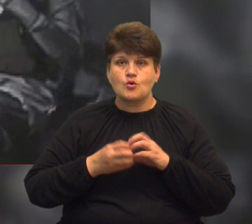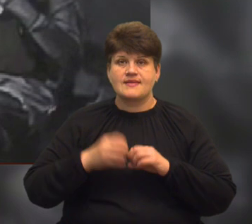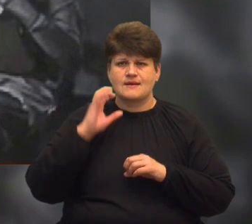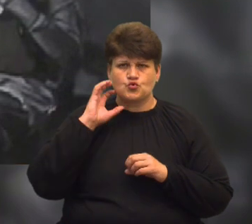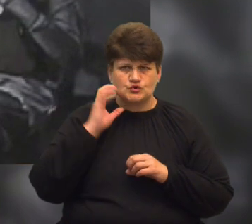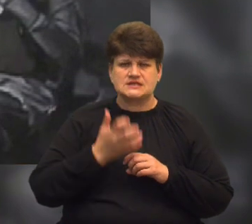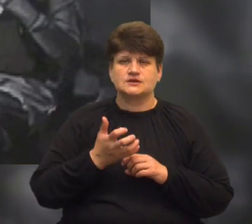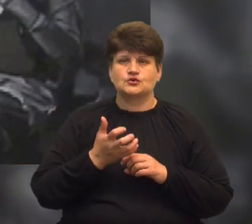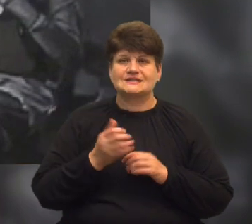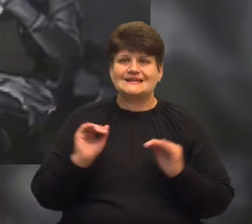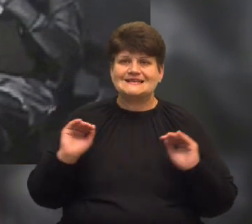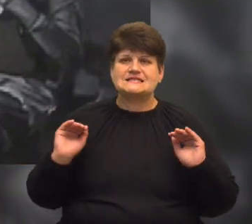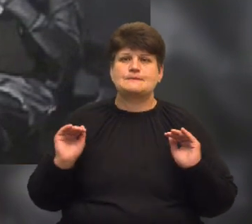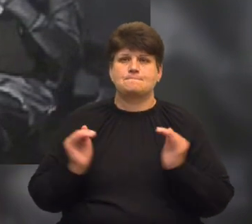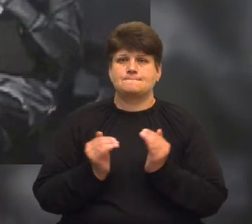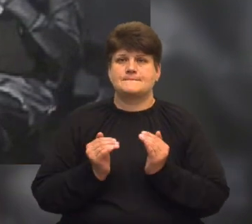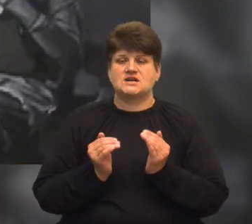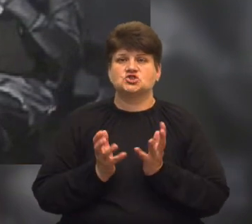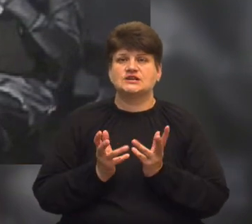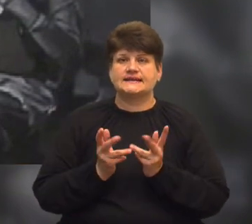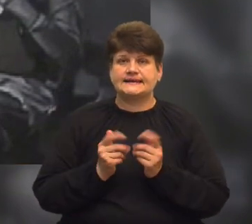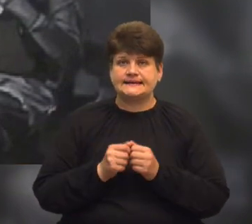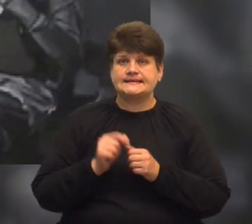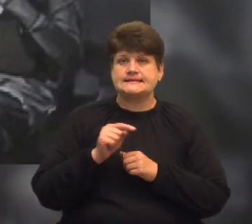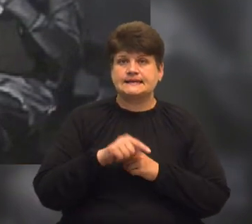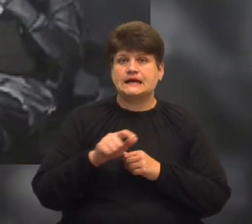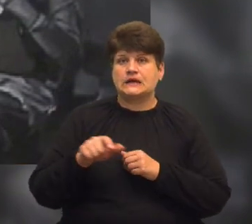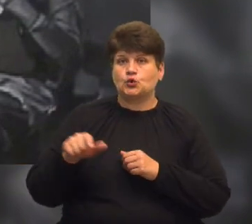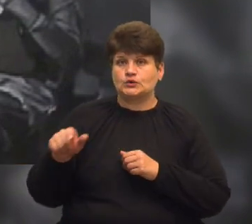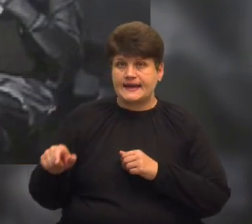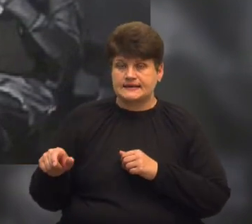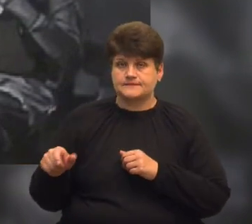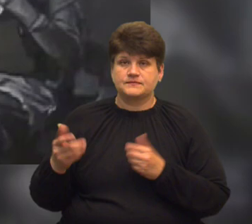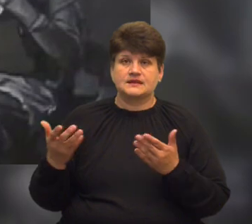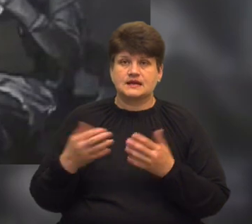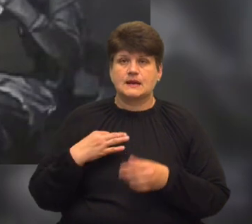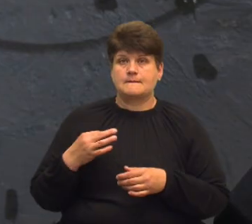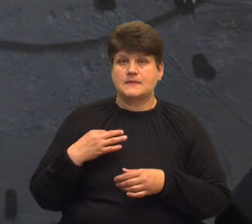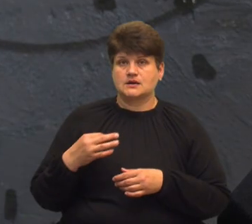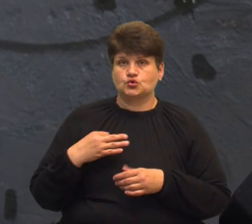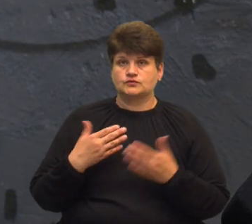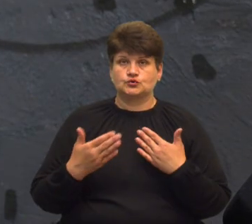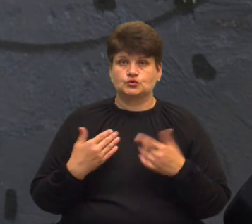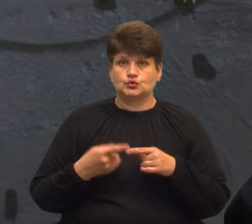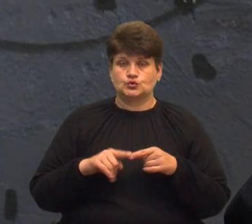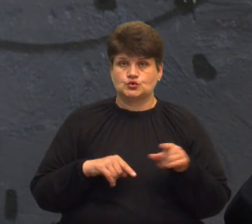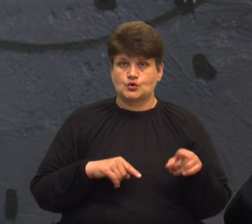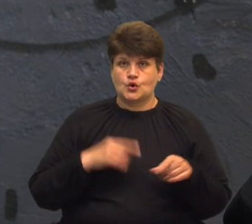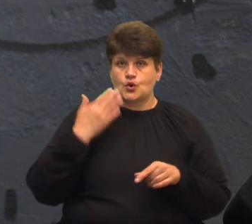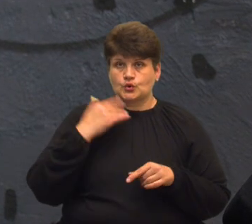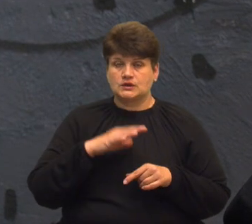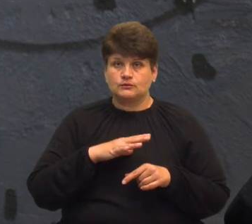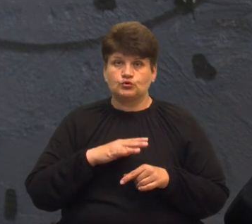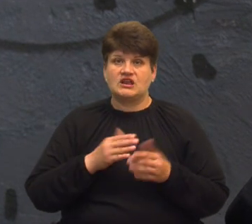зменшити кількість тих людей, які байдуже ставляться до цього. Коли була виставка в